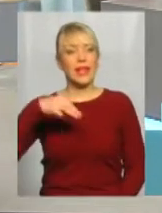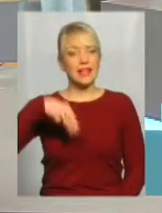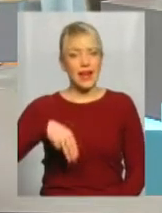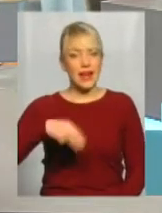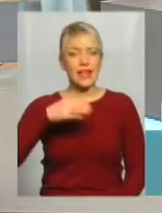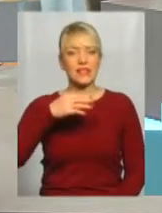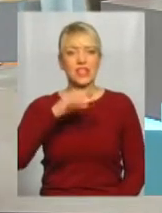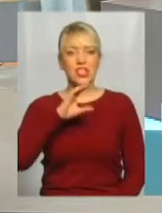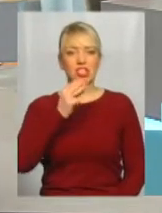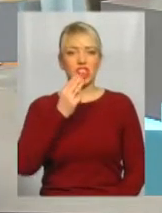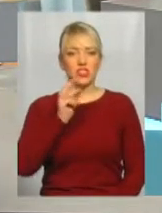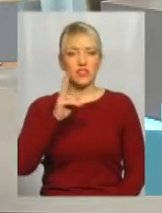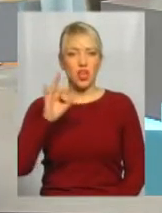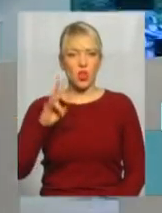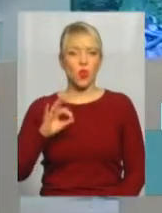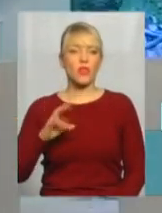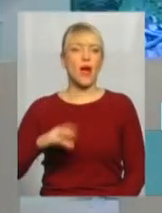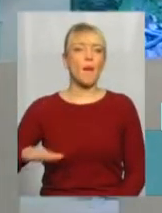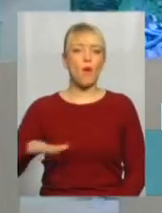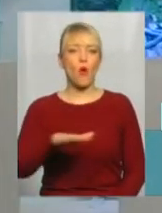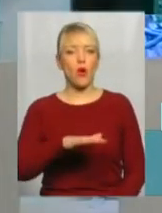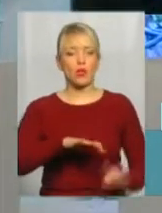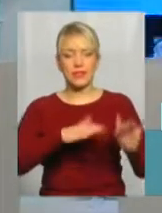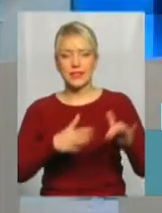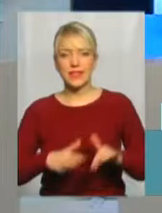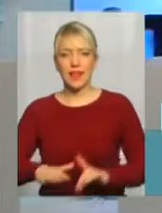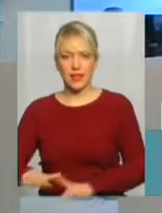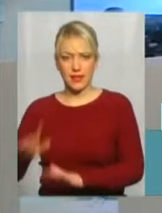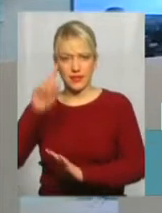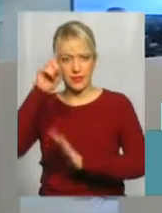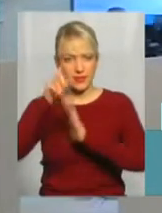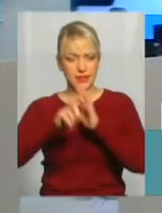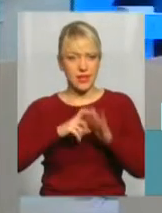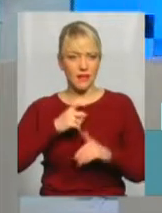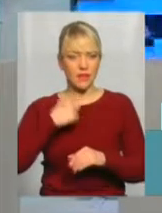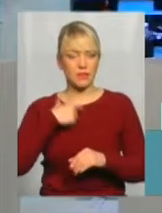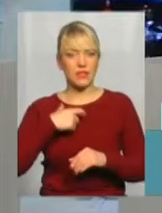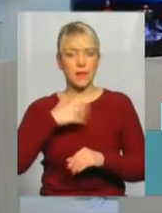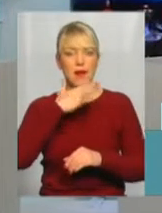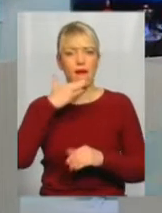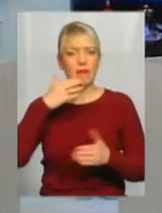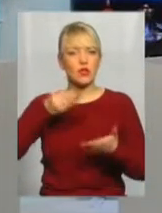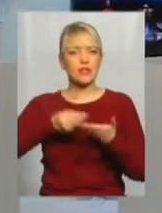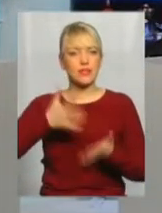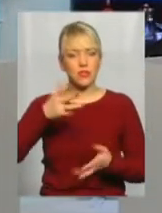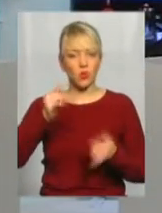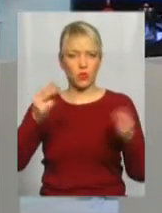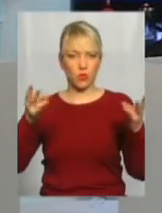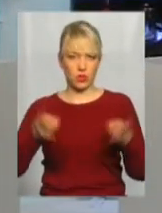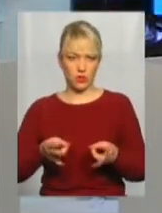на поділлі дізнався для себе багато цінного і потрібного.